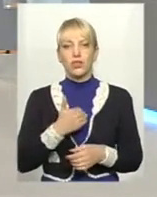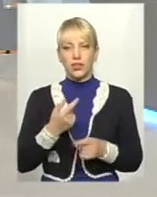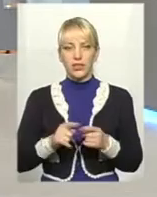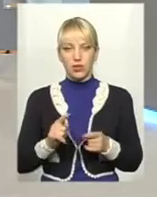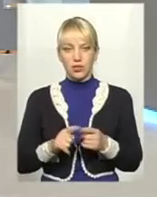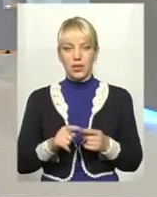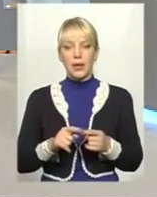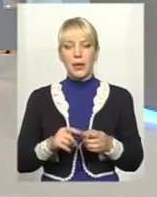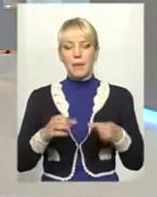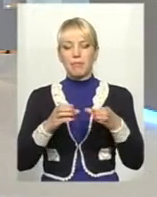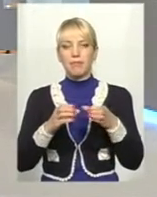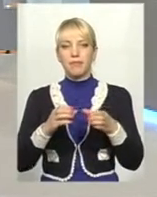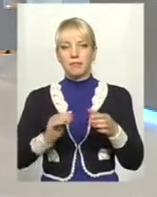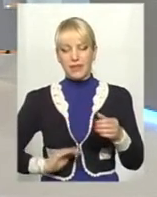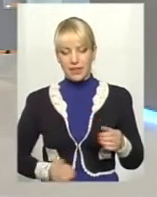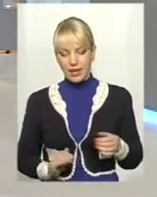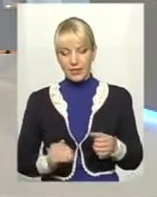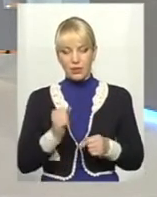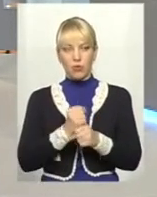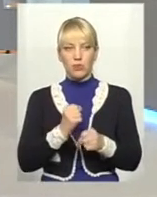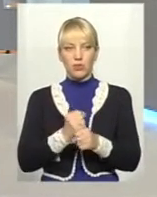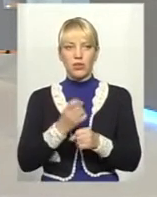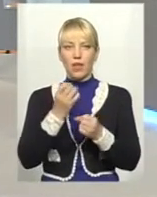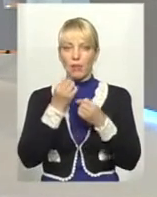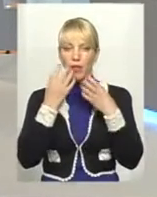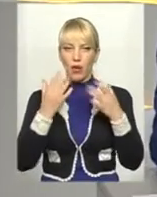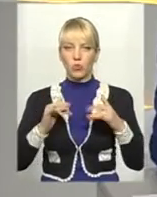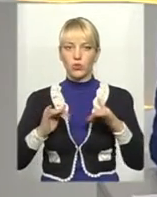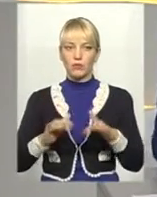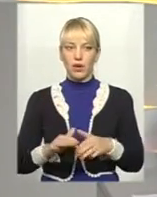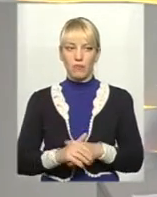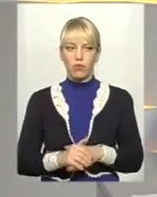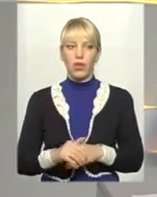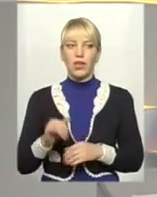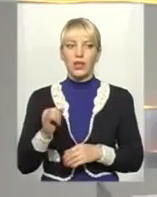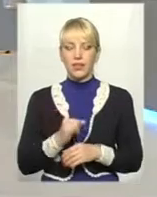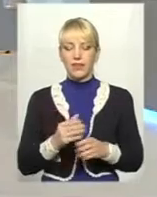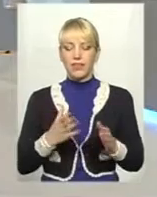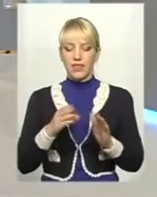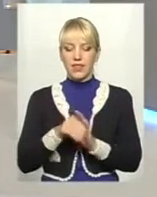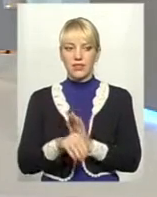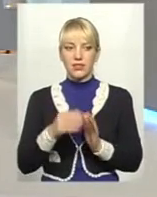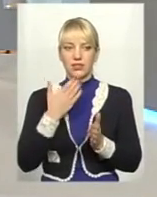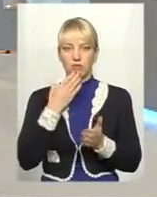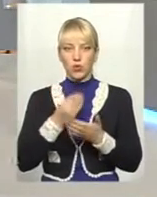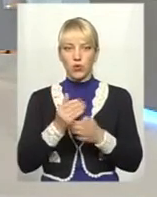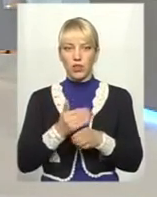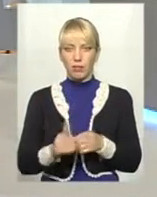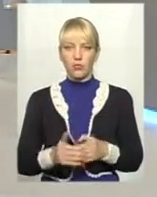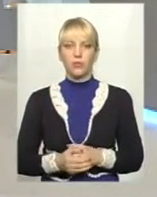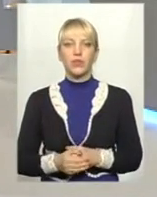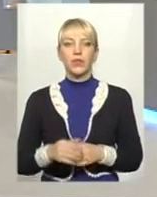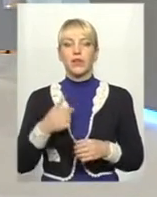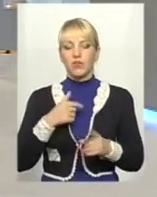субпідрядники попрацювати на благу справу і внести свою лепту? Відповім вам на це